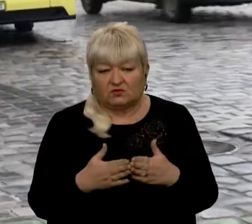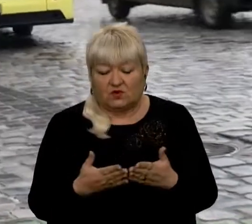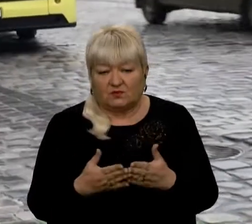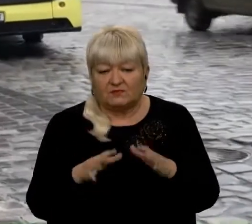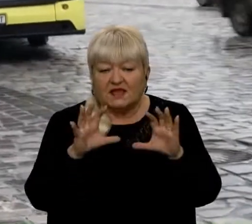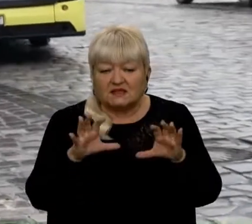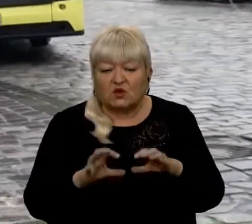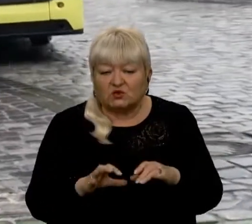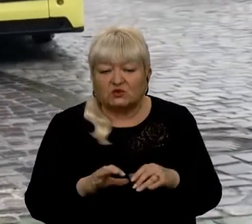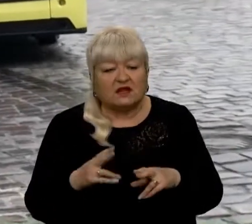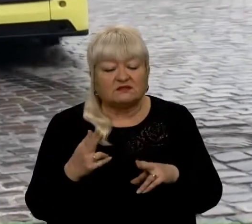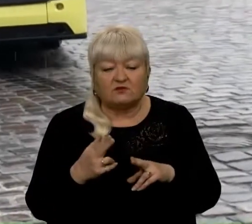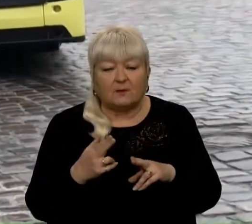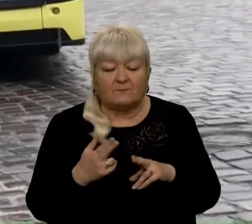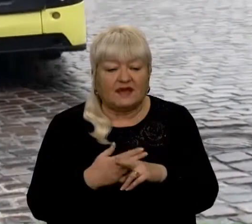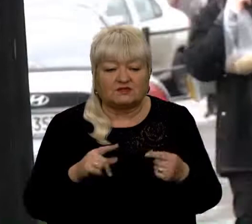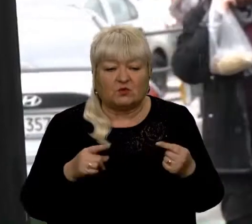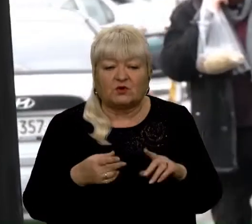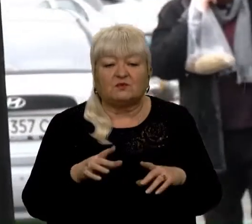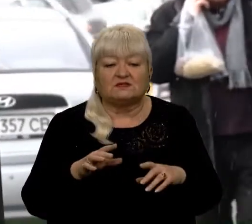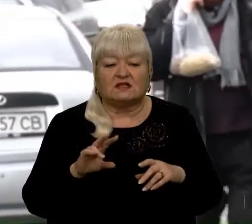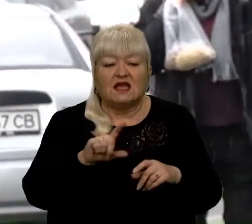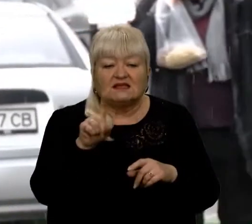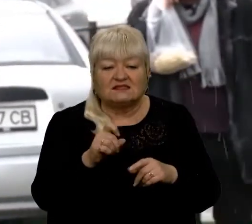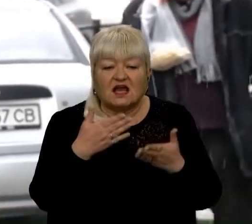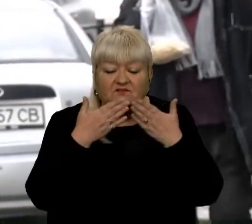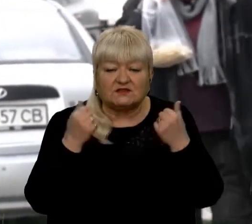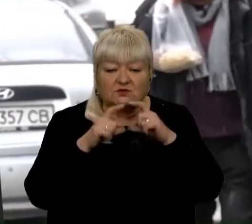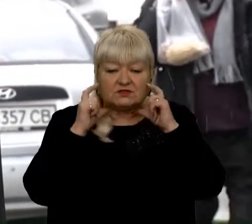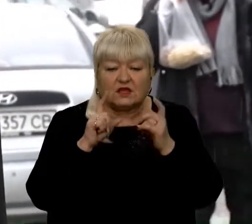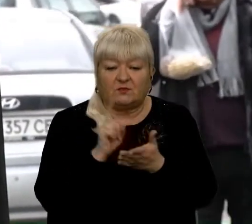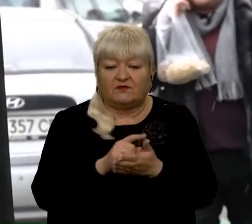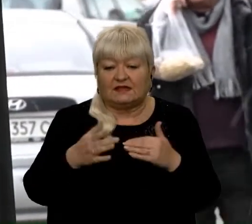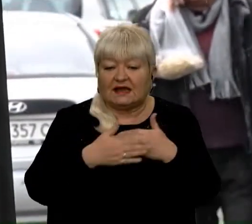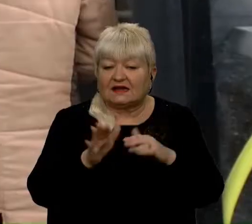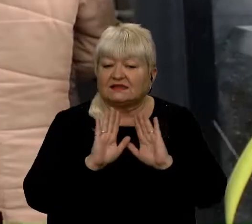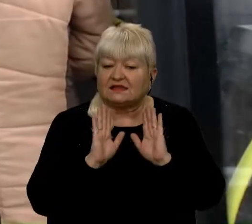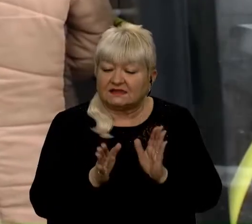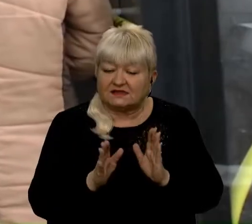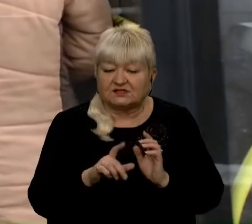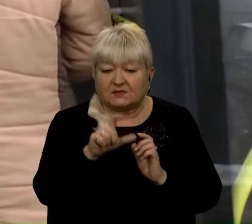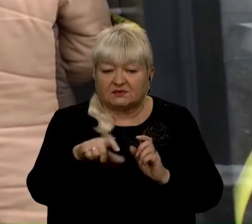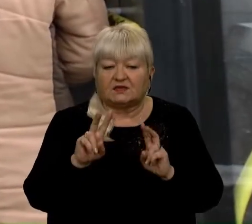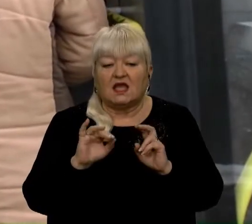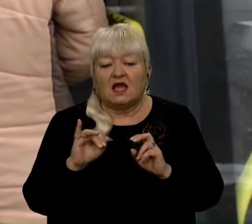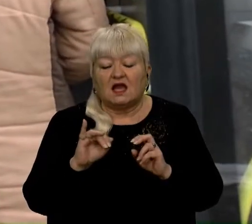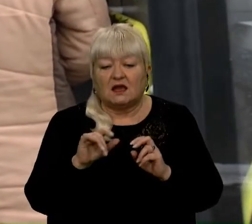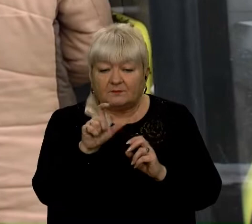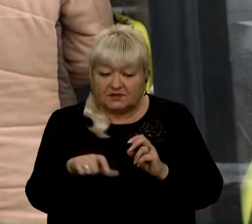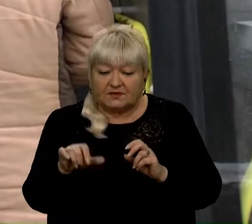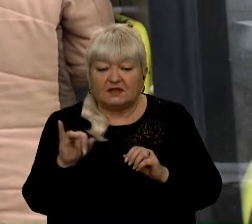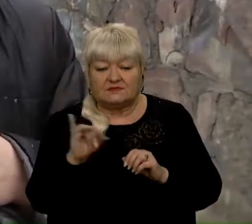безкомпромісне. За відсутність засобу захисту повинні карати не лише пасажира чи відвідувача, а й підприємця, який впустив